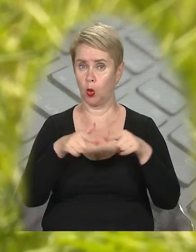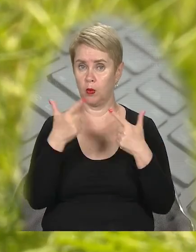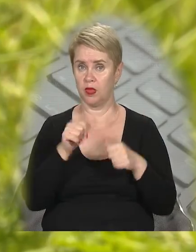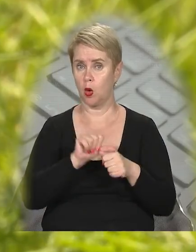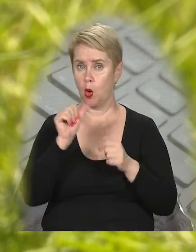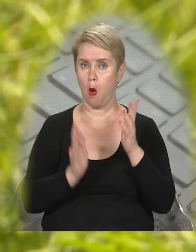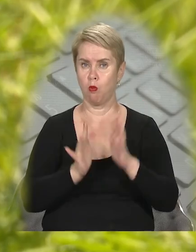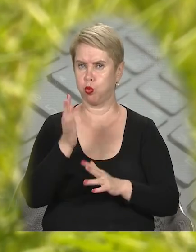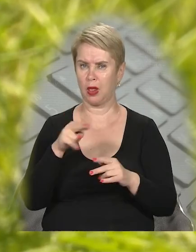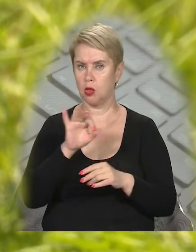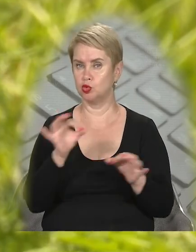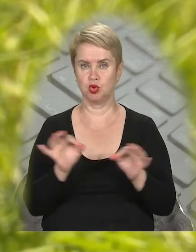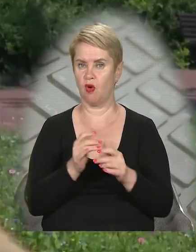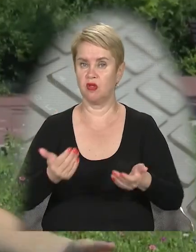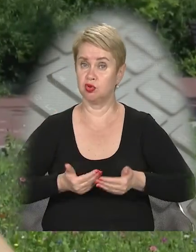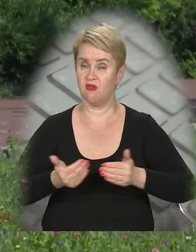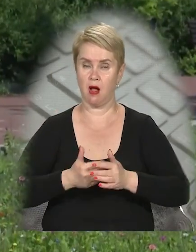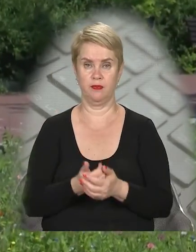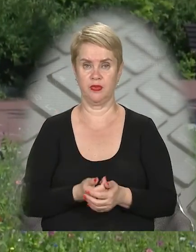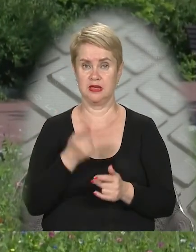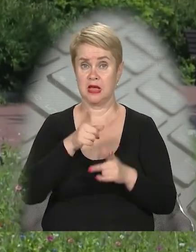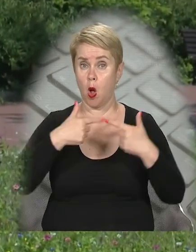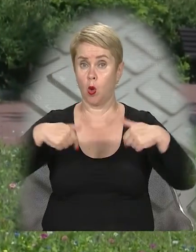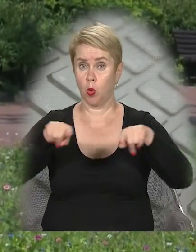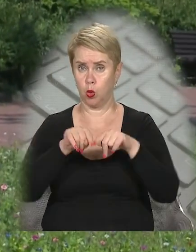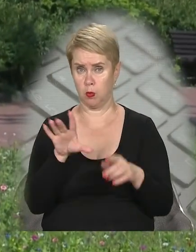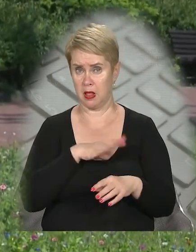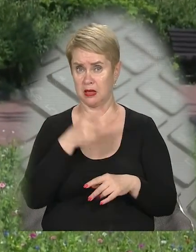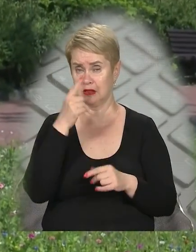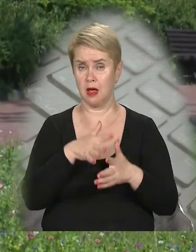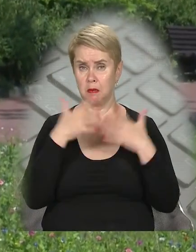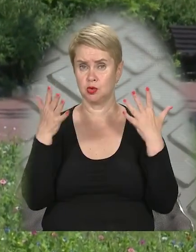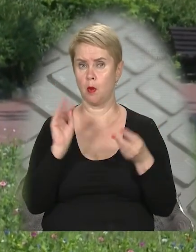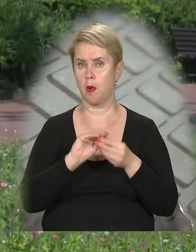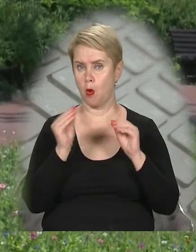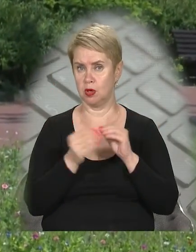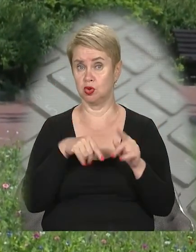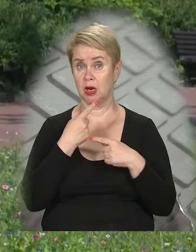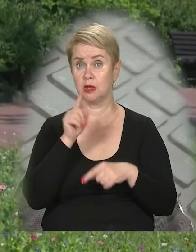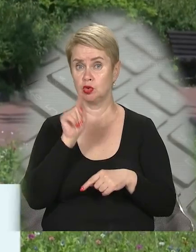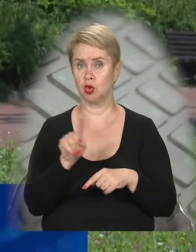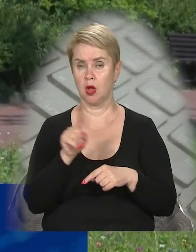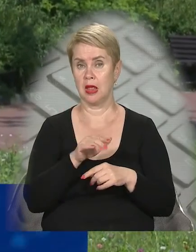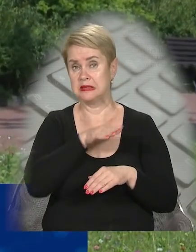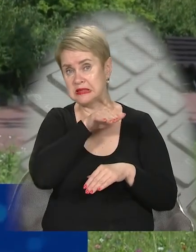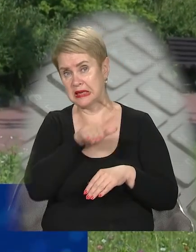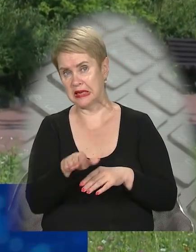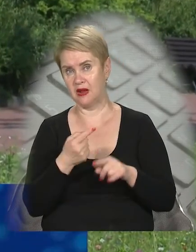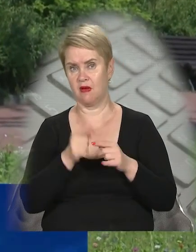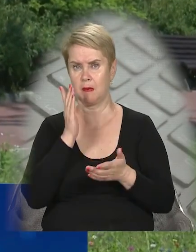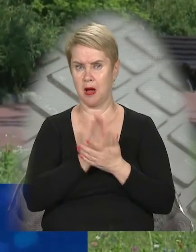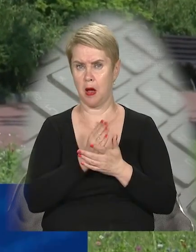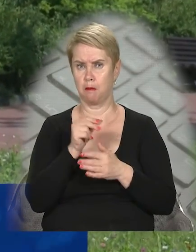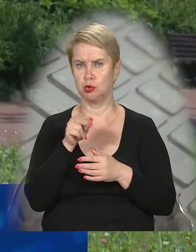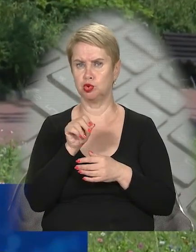де окрім бур'яну нічого не виживало. Ця клумба в нас була одна з найбільш проблемних через те, що вона на схилі і вона має